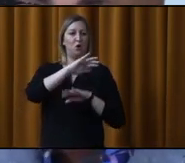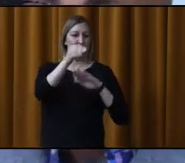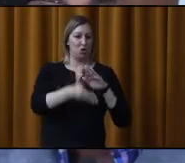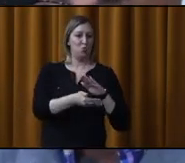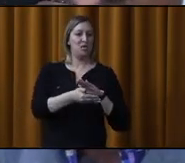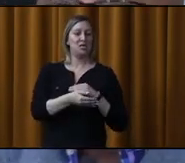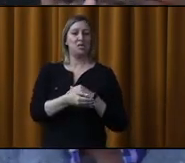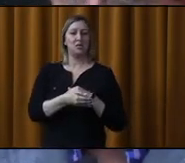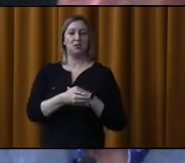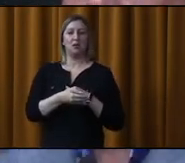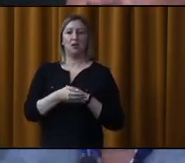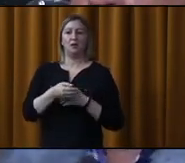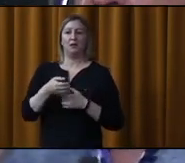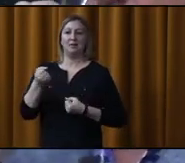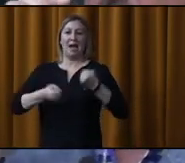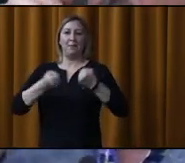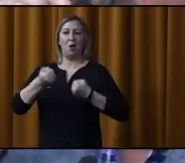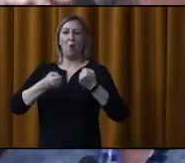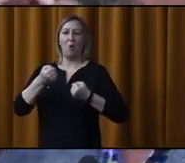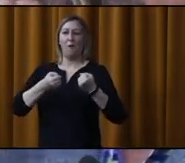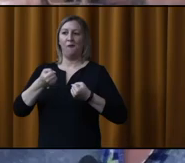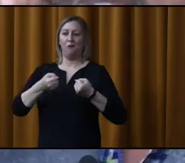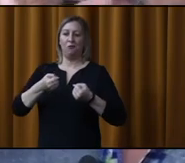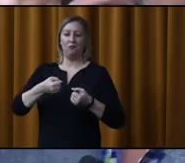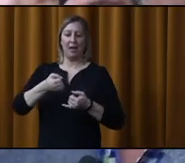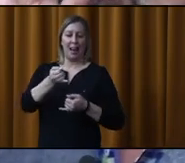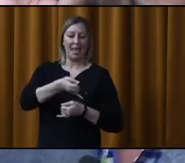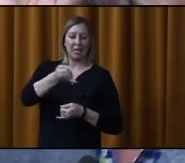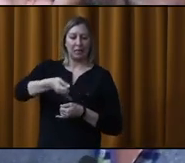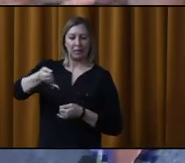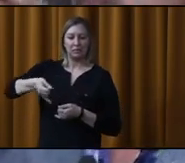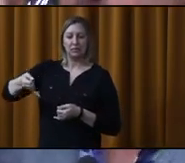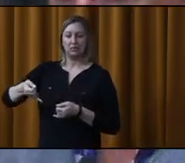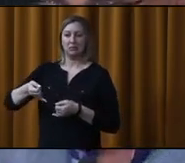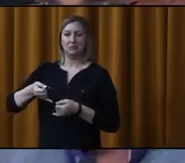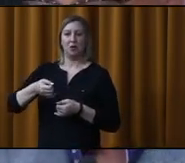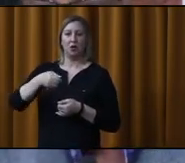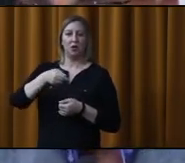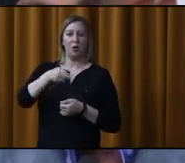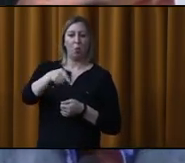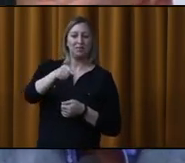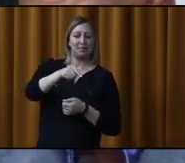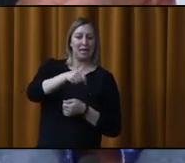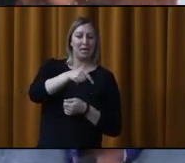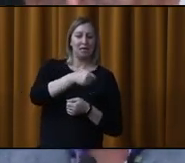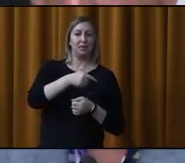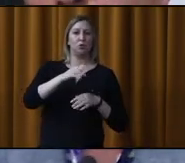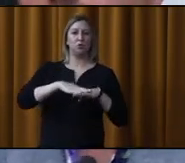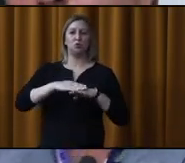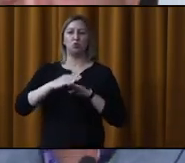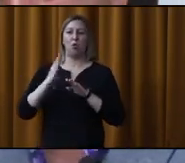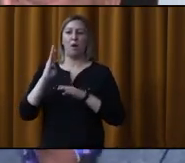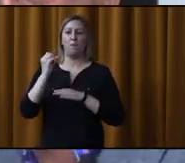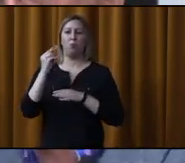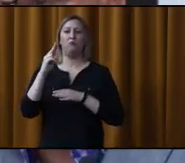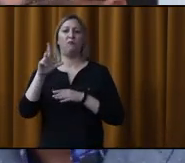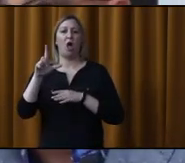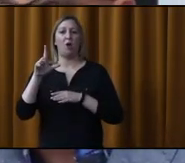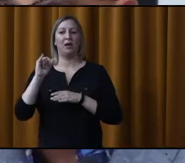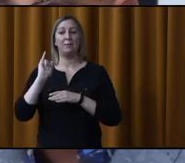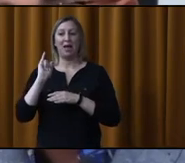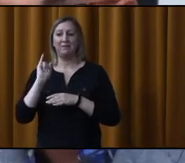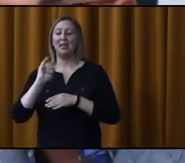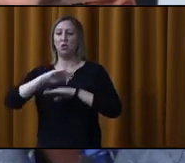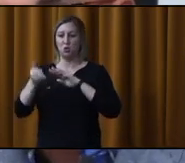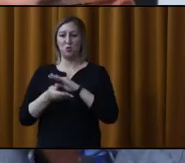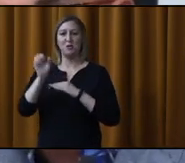le camion traceur, par exemple, qui va tracer les lignes pointillées sur des boulevards comme Iberville, va se faire de nuit parce